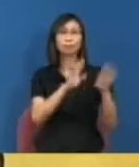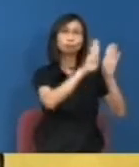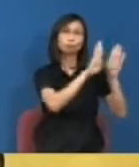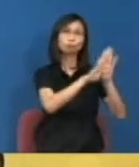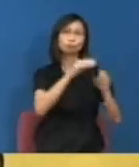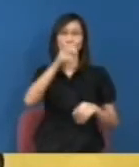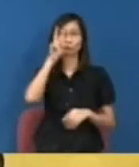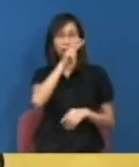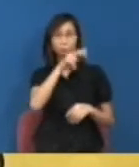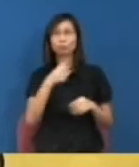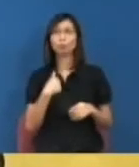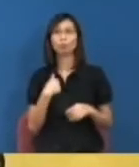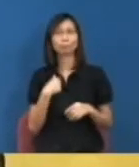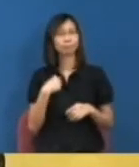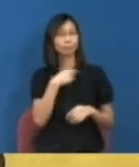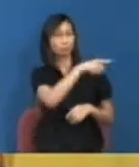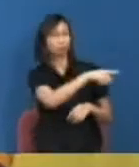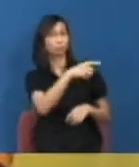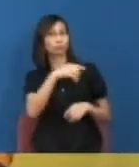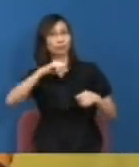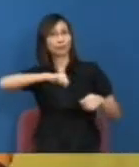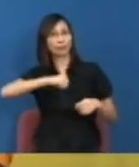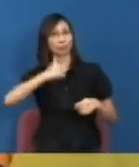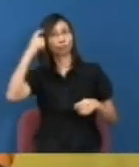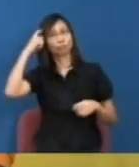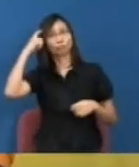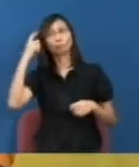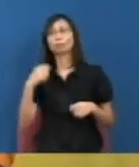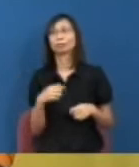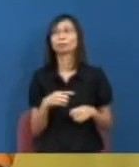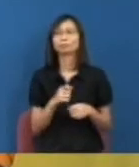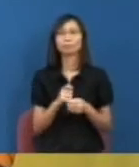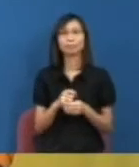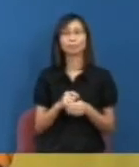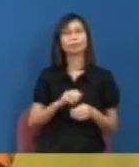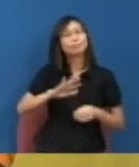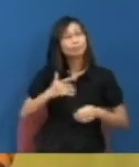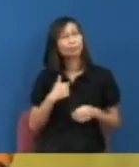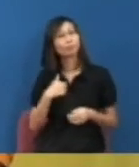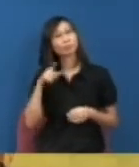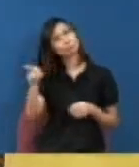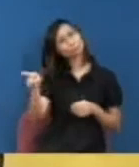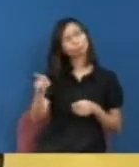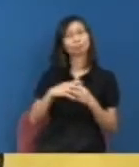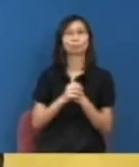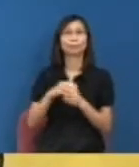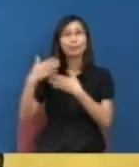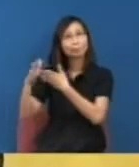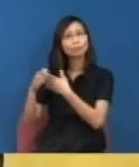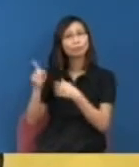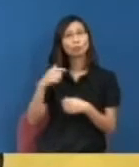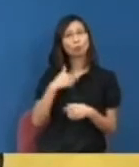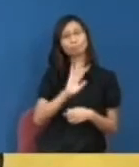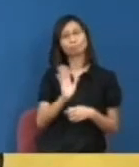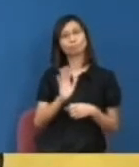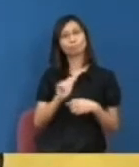謝雄宗校長以為我是會長然後問我拿封信然後我指著有哥尼說那邊即是我跟謝雄宗說他